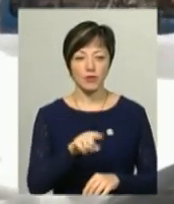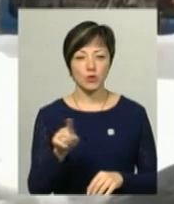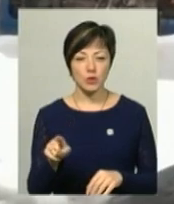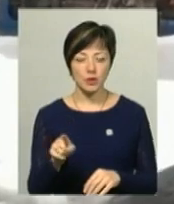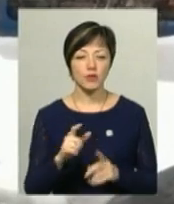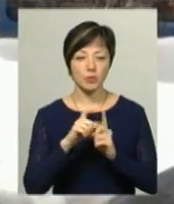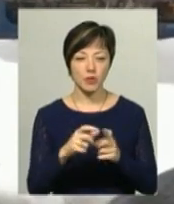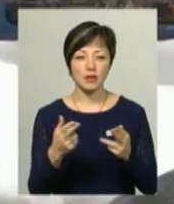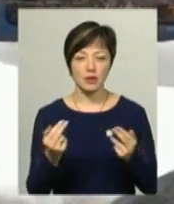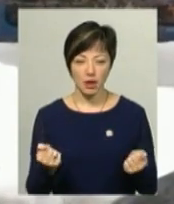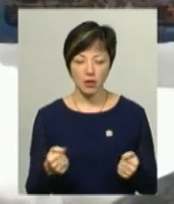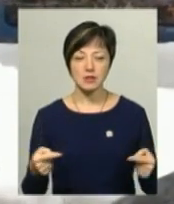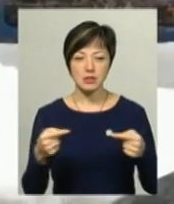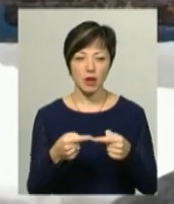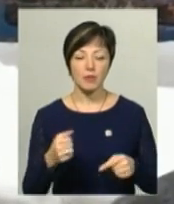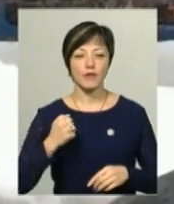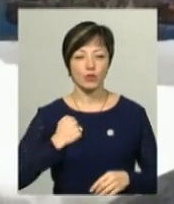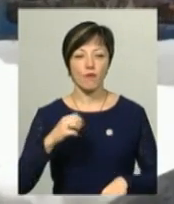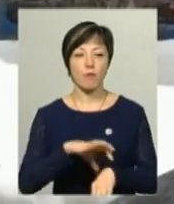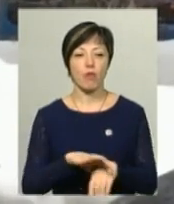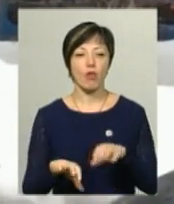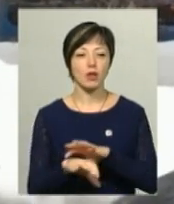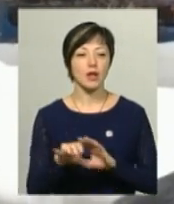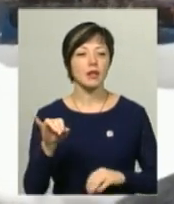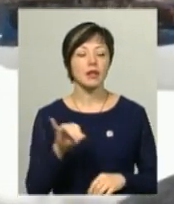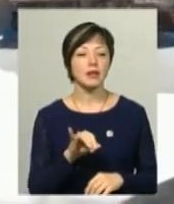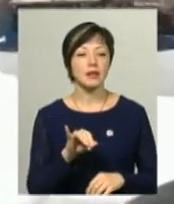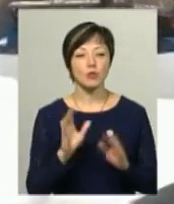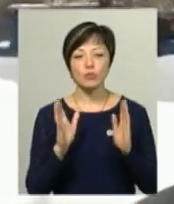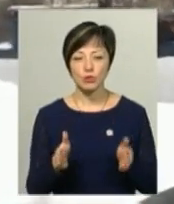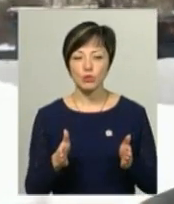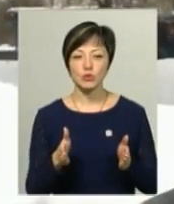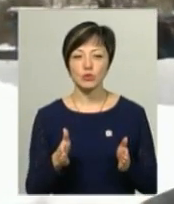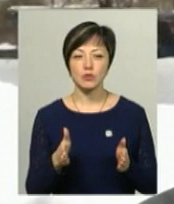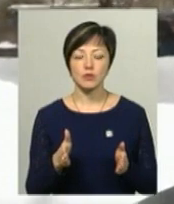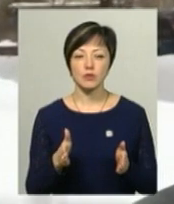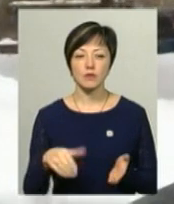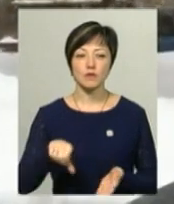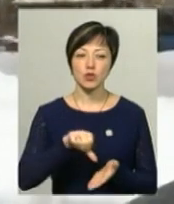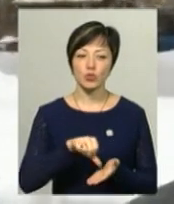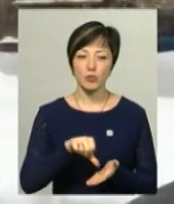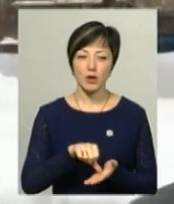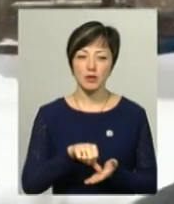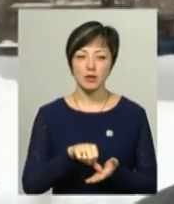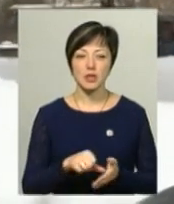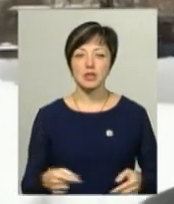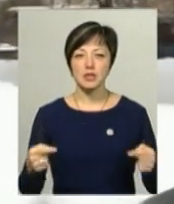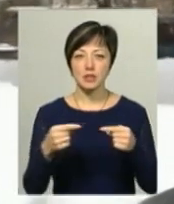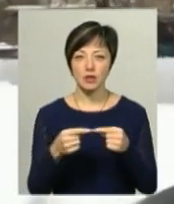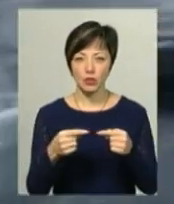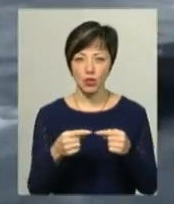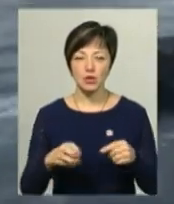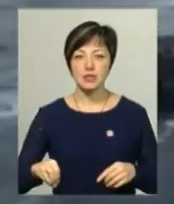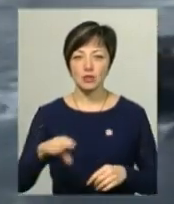відповіли, що так, вони саме військовополонені. І вони будуть поступати згідно з Женевською